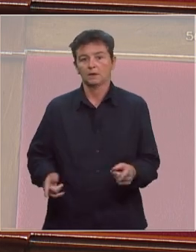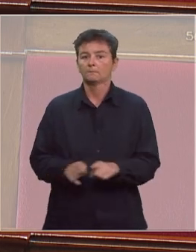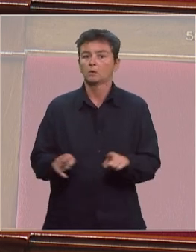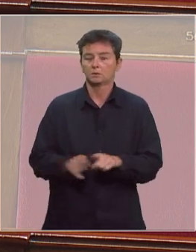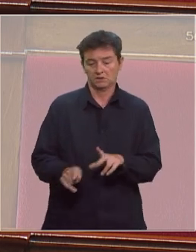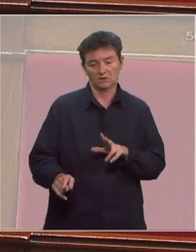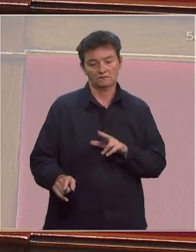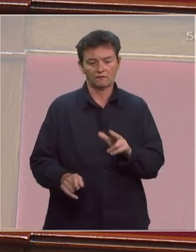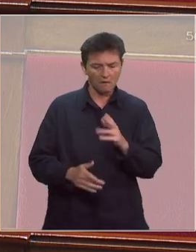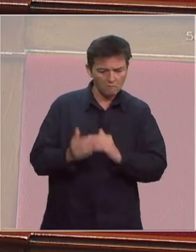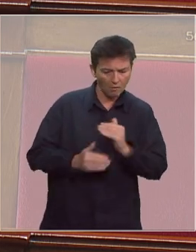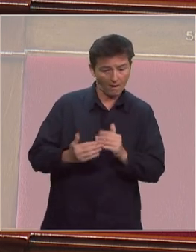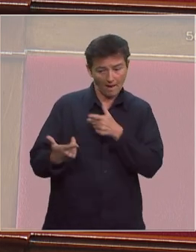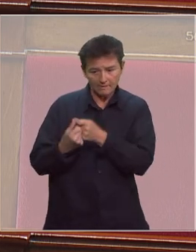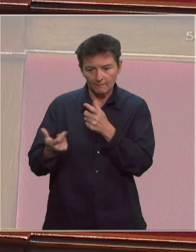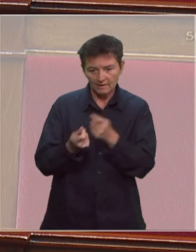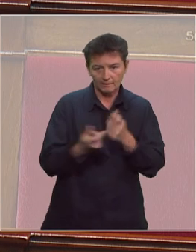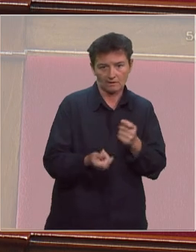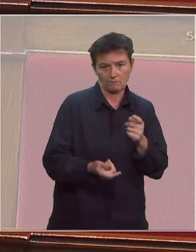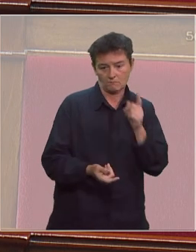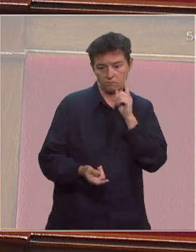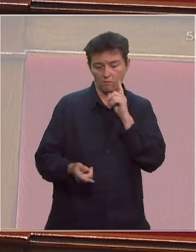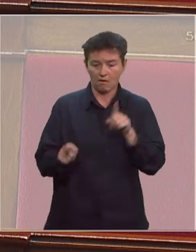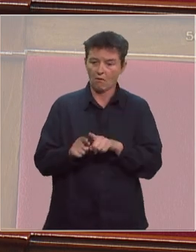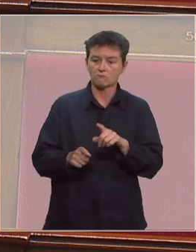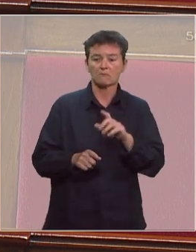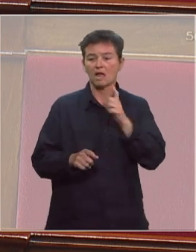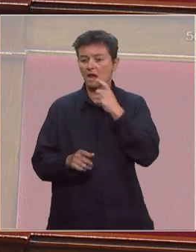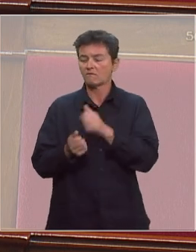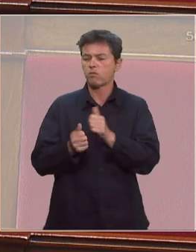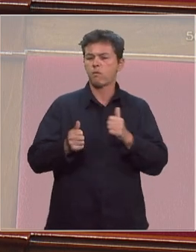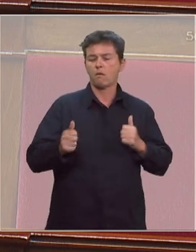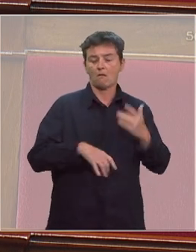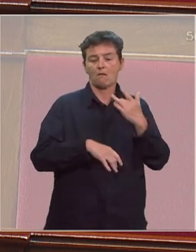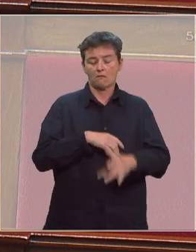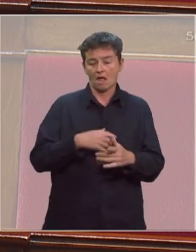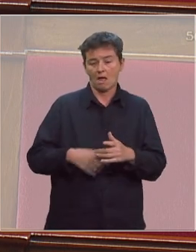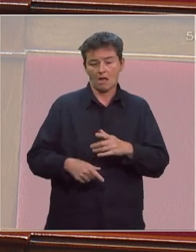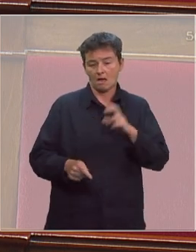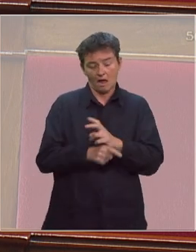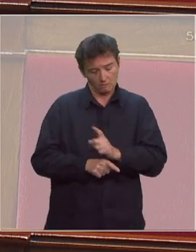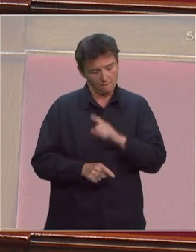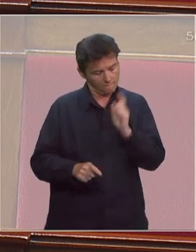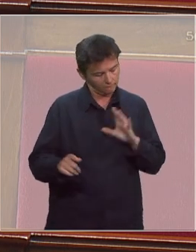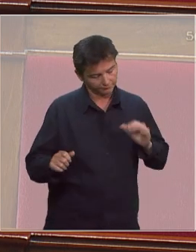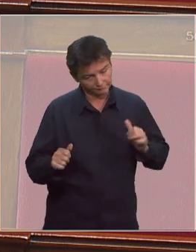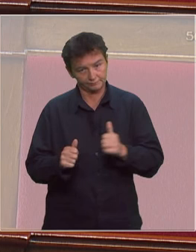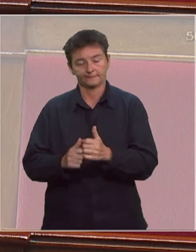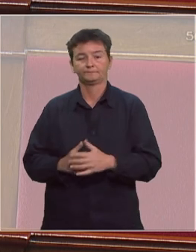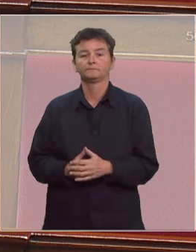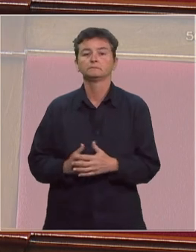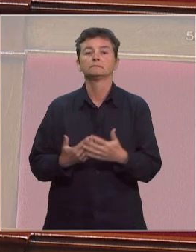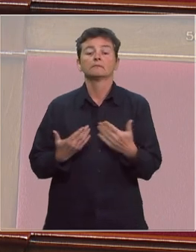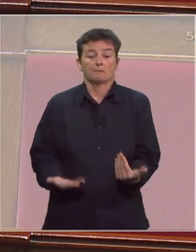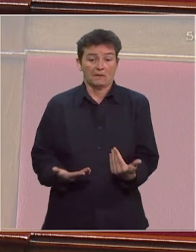adapter les programmes pour ne pas enteriner les retards pris par certains élèves pouvez-vous d'ores et déjà au